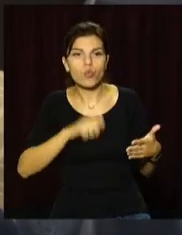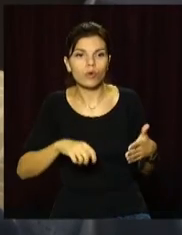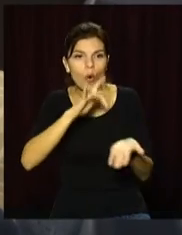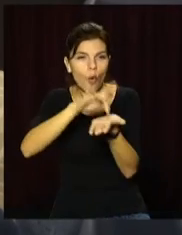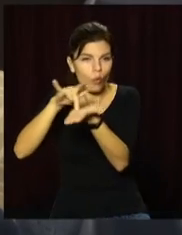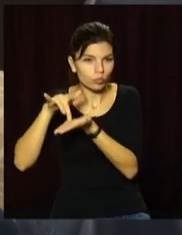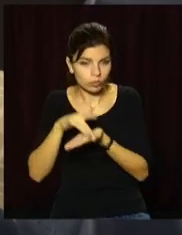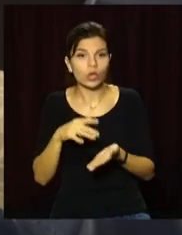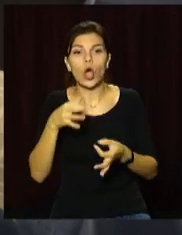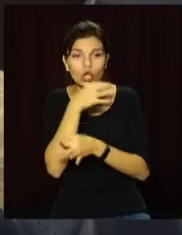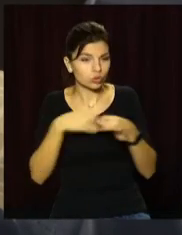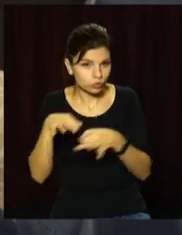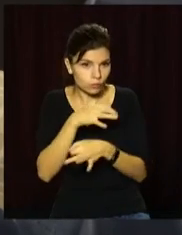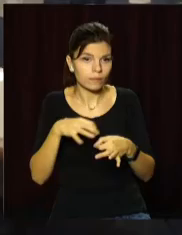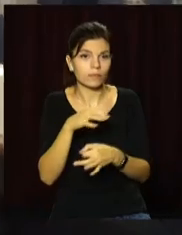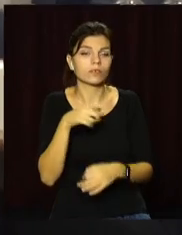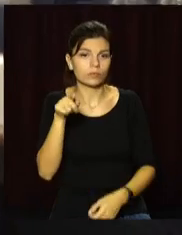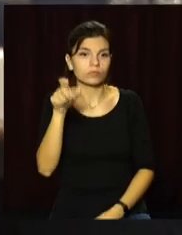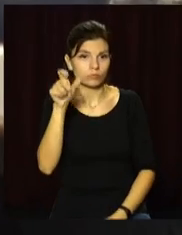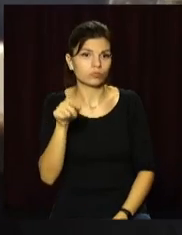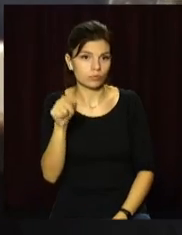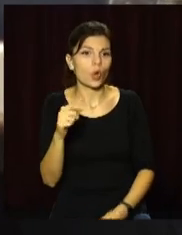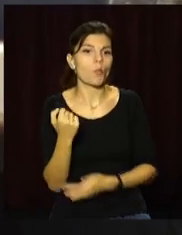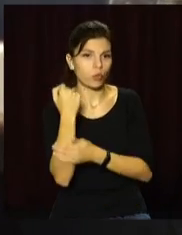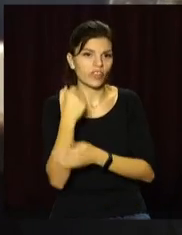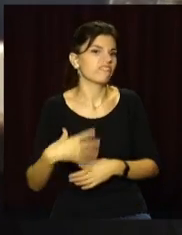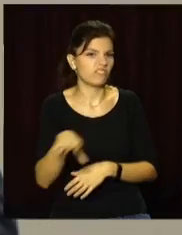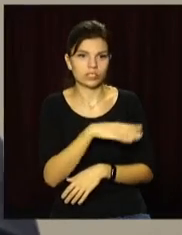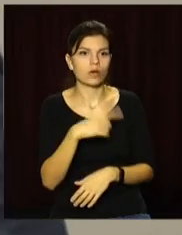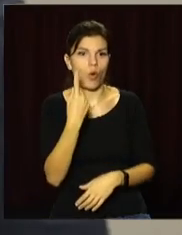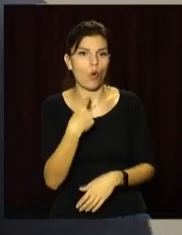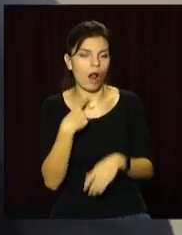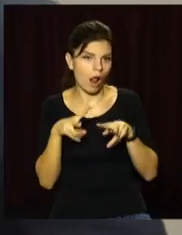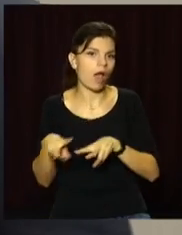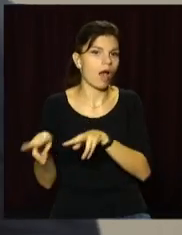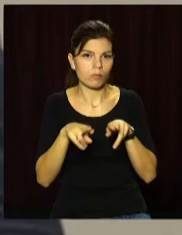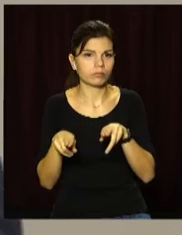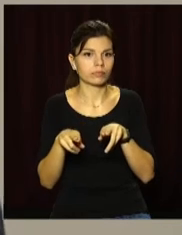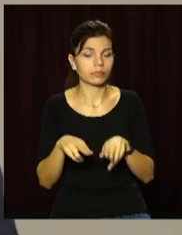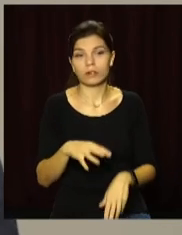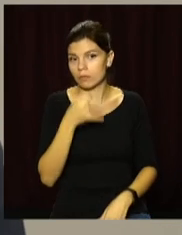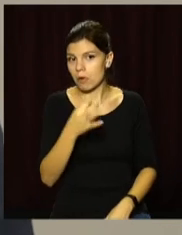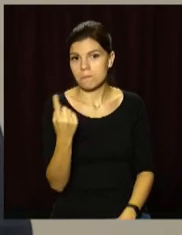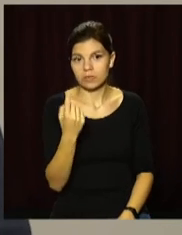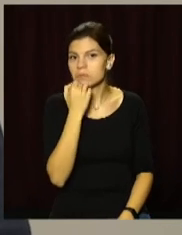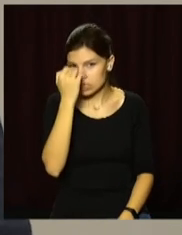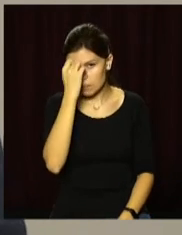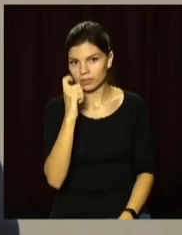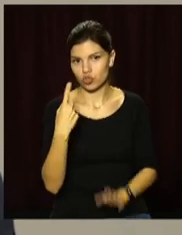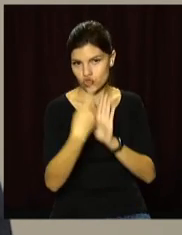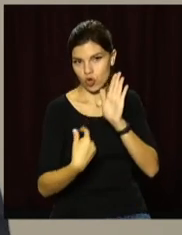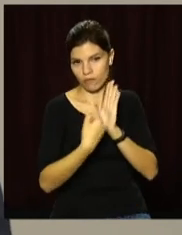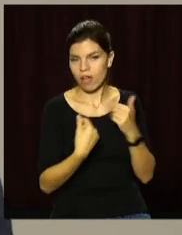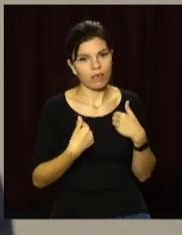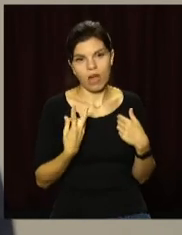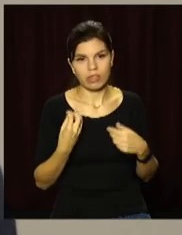результатами голосування кандидатуру Михайла Анатолійовича підтримали всі одностайно. Перше, дякую за визначене довері. Я не